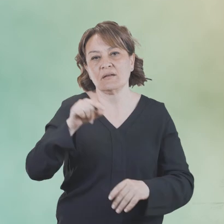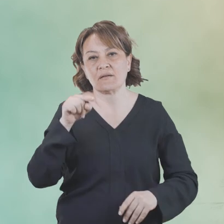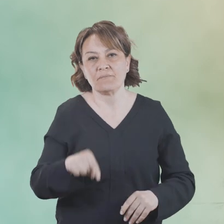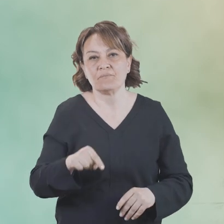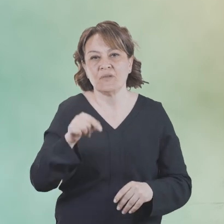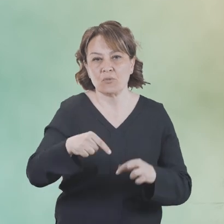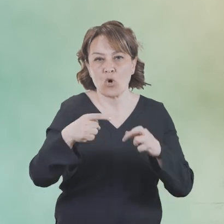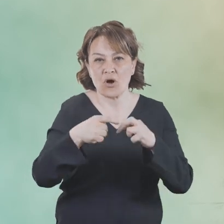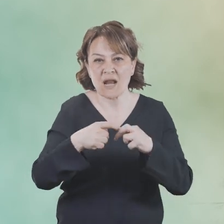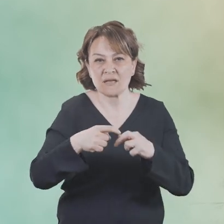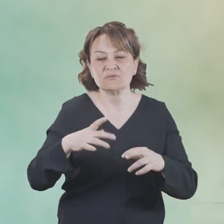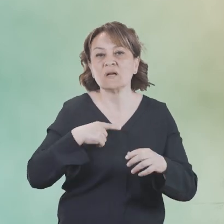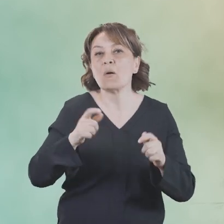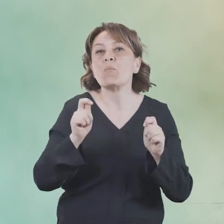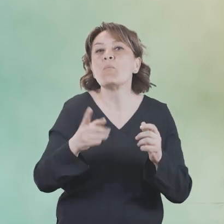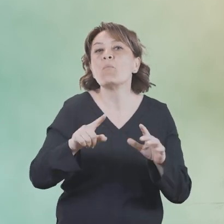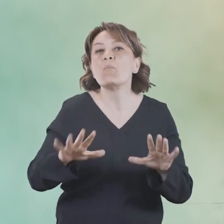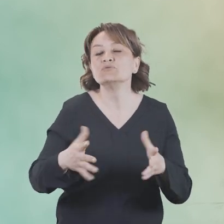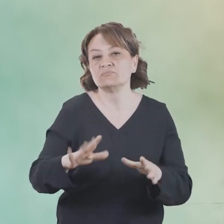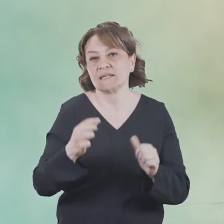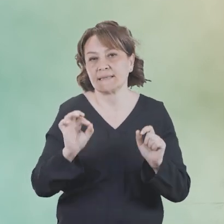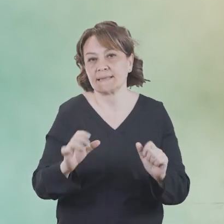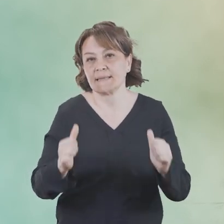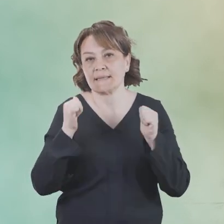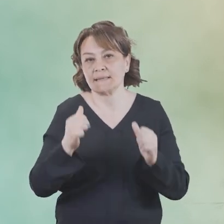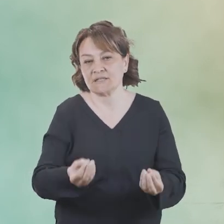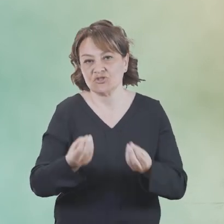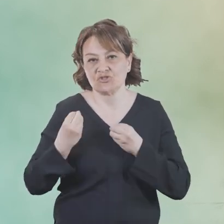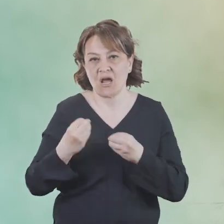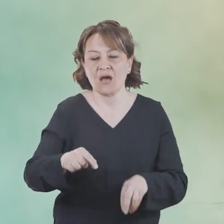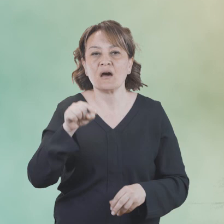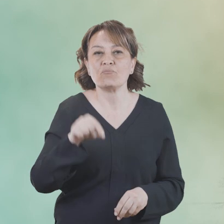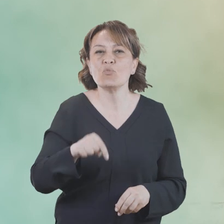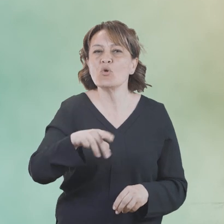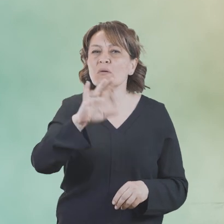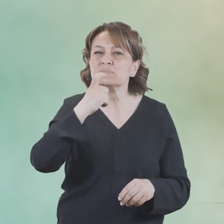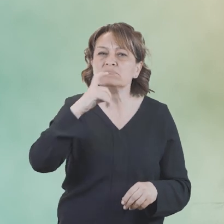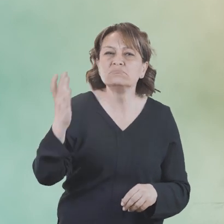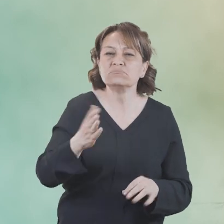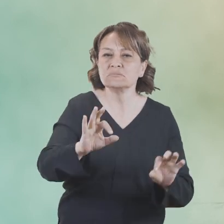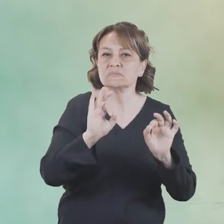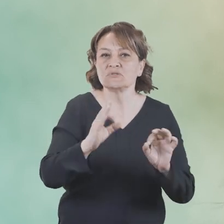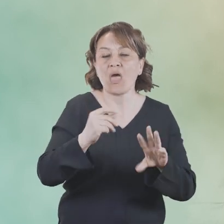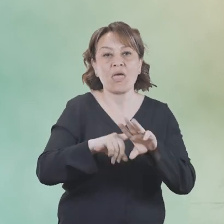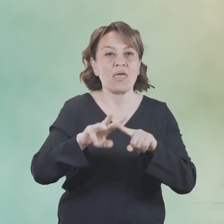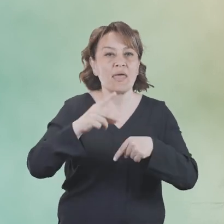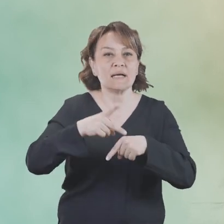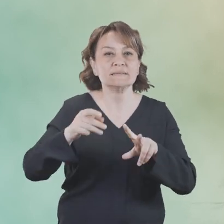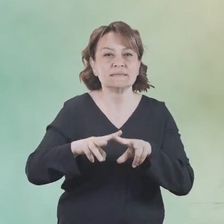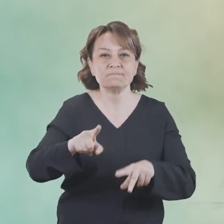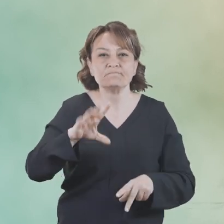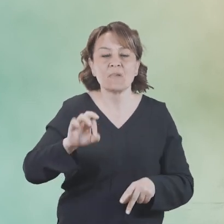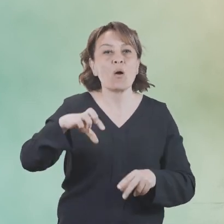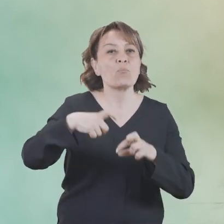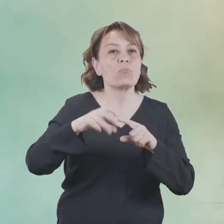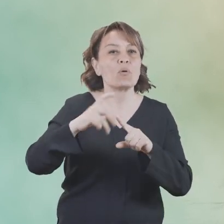getirir. Reaksiyon tamamlandığında yapısı bozulmadan çıkar. Dolayısıyla bir enzim vücutta defalarca kullanılabilir. Enzimlerin